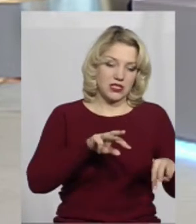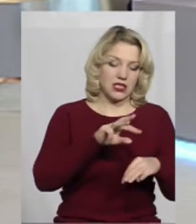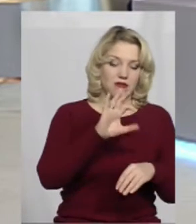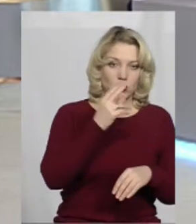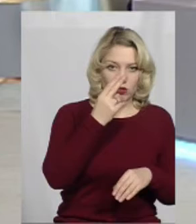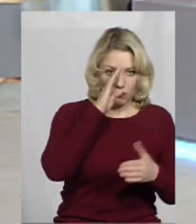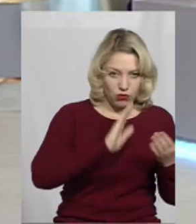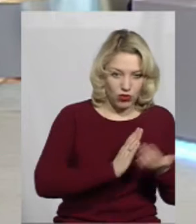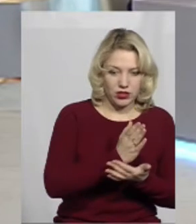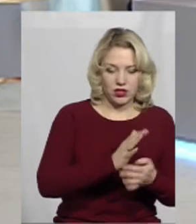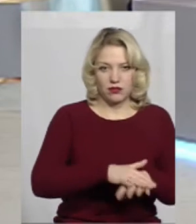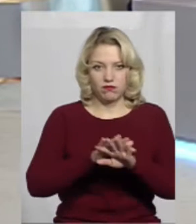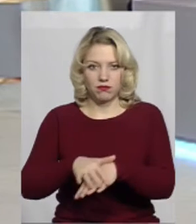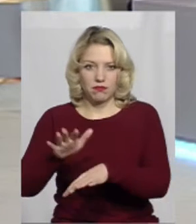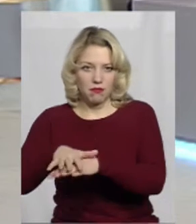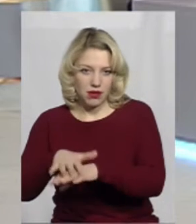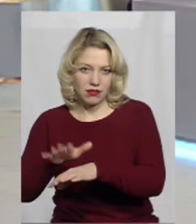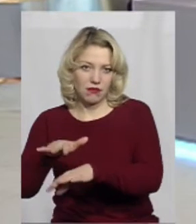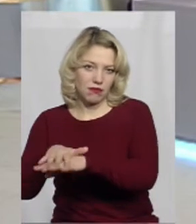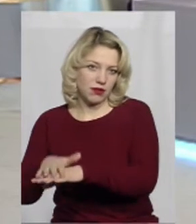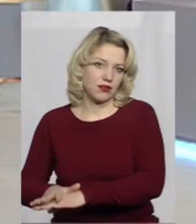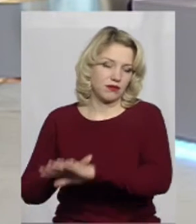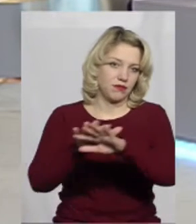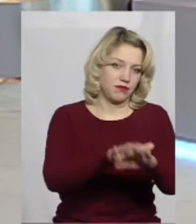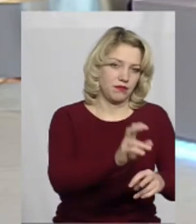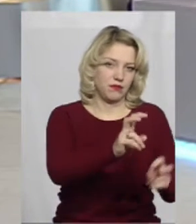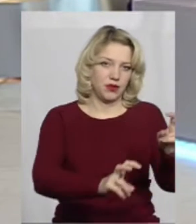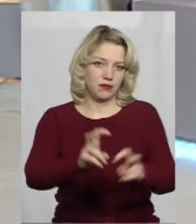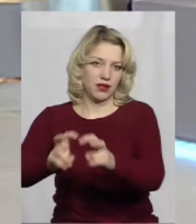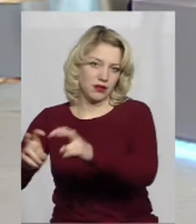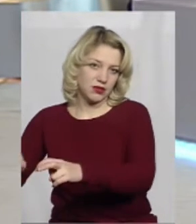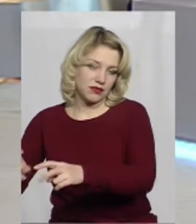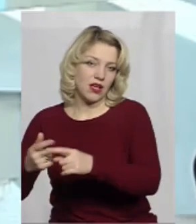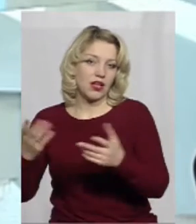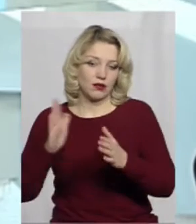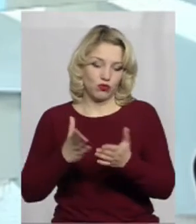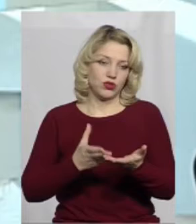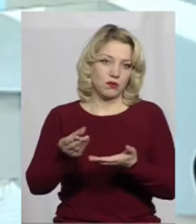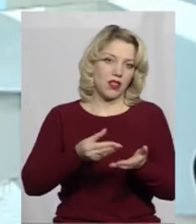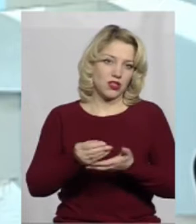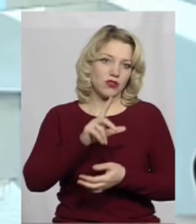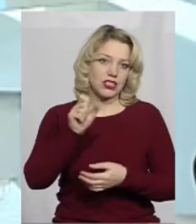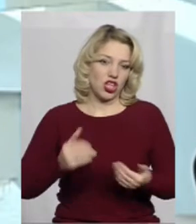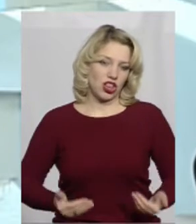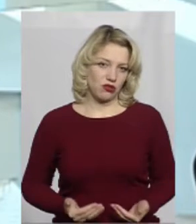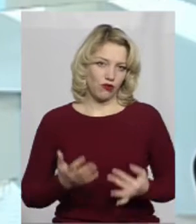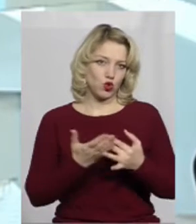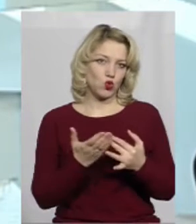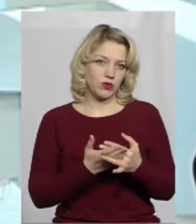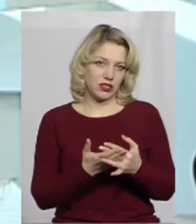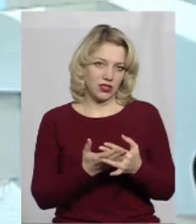політики, і безпосередньо вже йде зарахування коштів на банк, який буде сплачувати за надані житлові субсидії